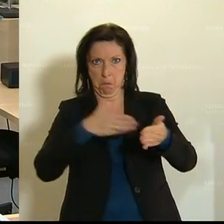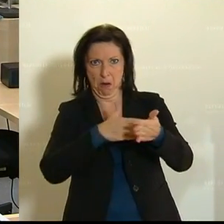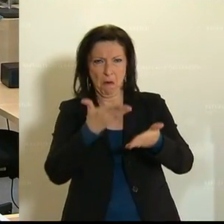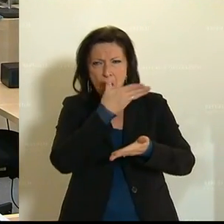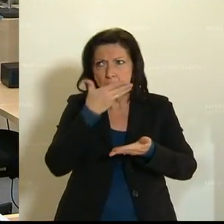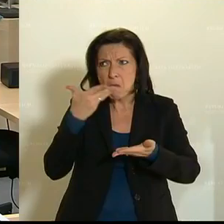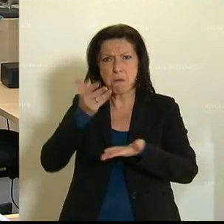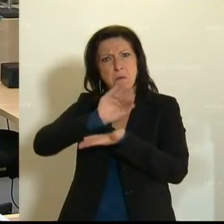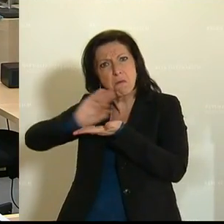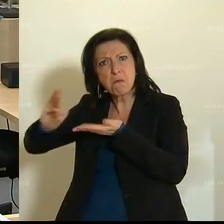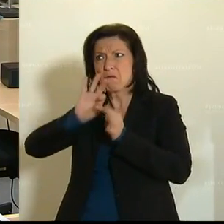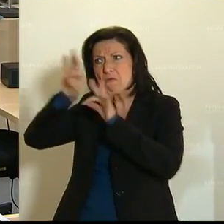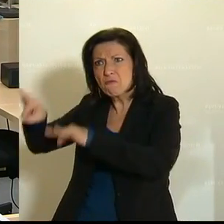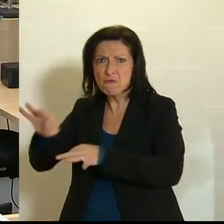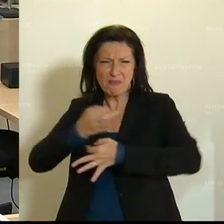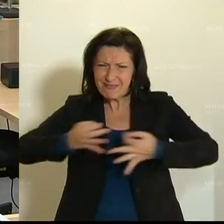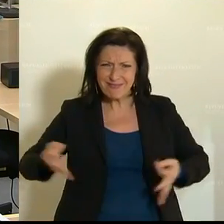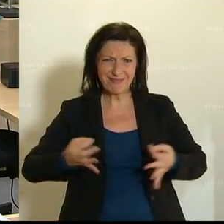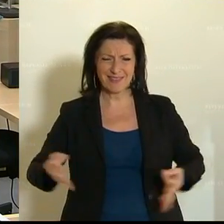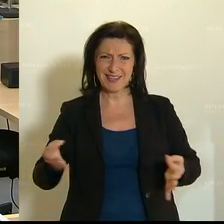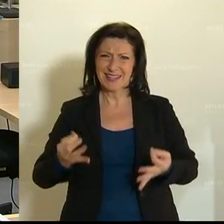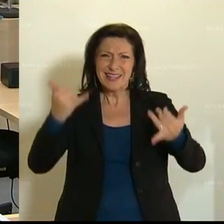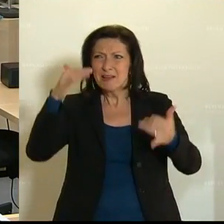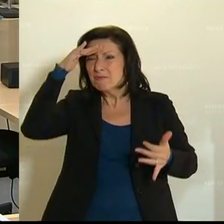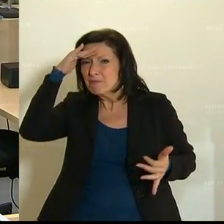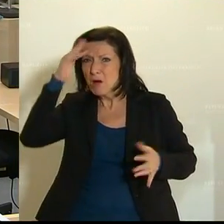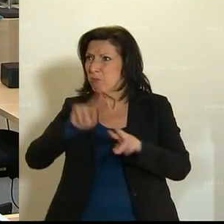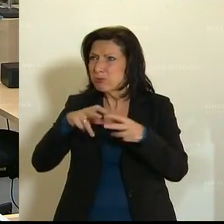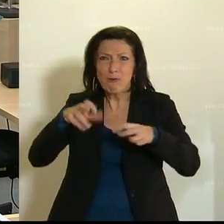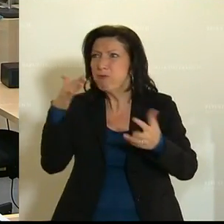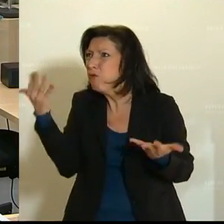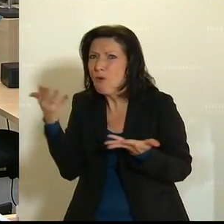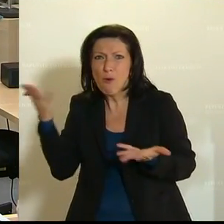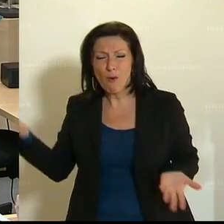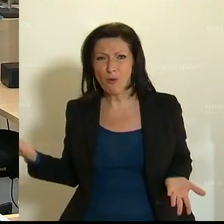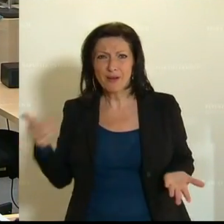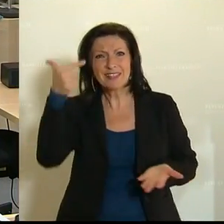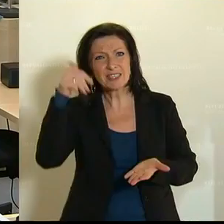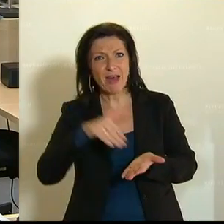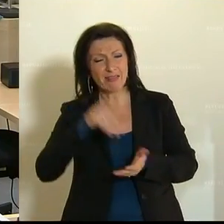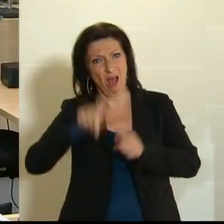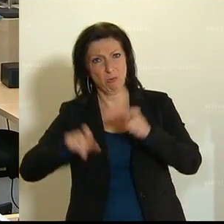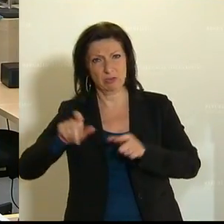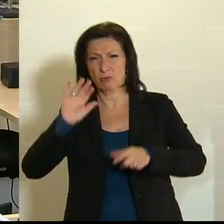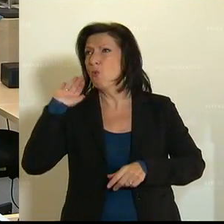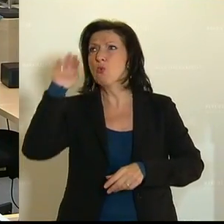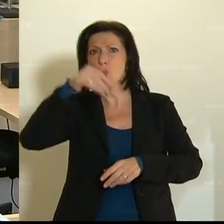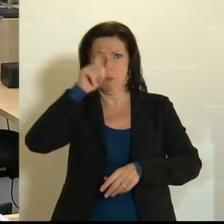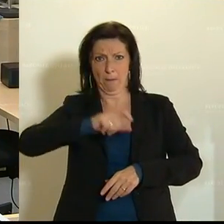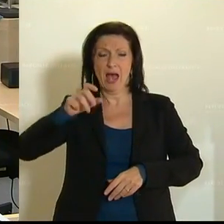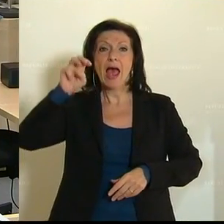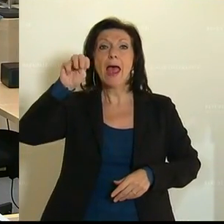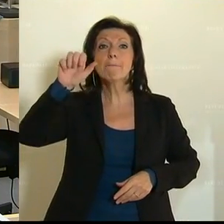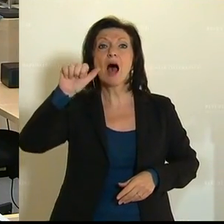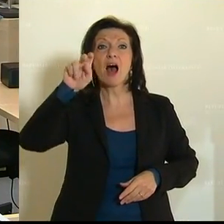entgegen. Und ich frage mich, wo sind Sie, sehr geehrte Bundesregierung, um diese 2.000 und mehr Beschäftigten bei MAN